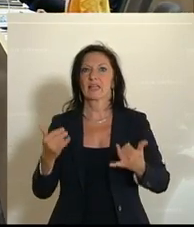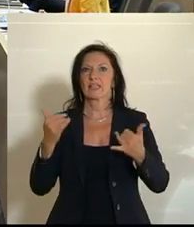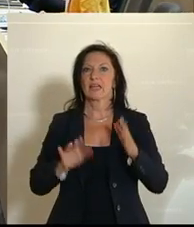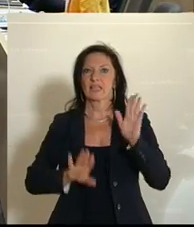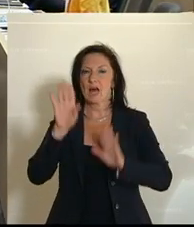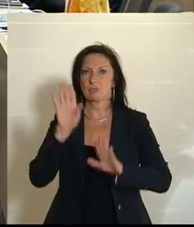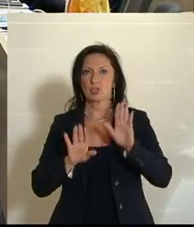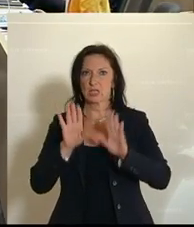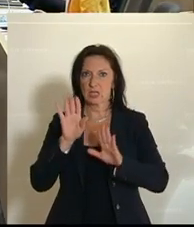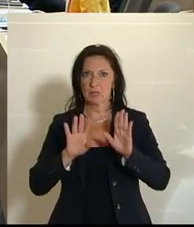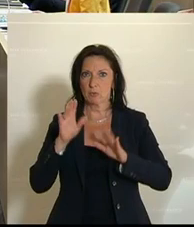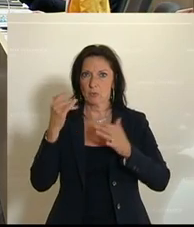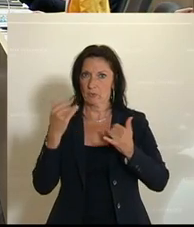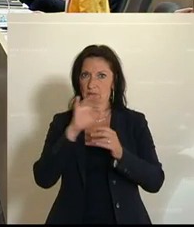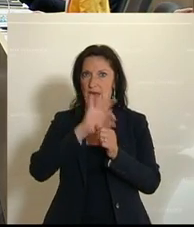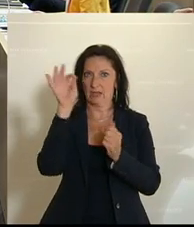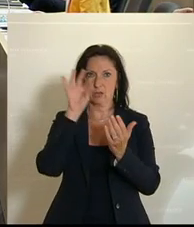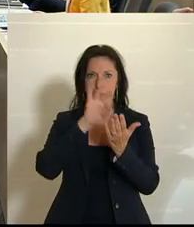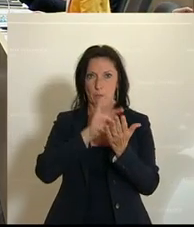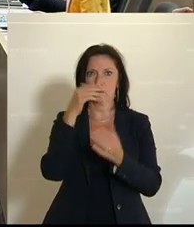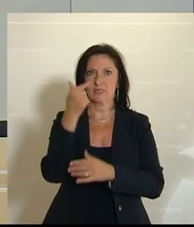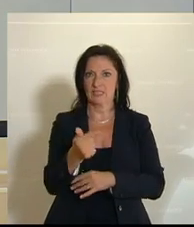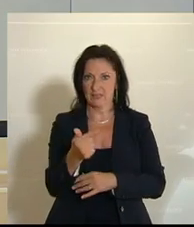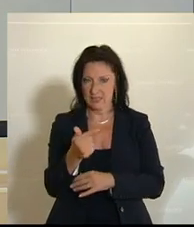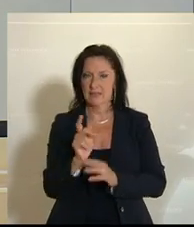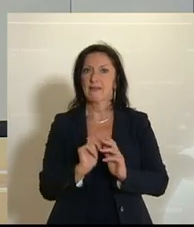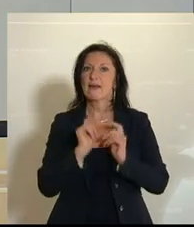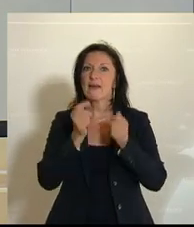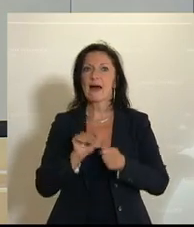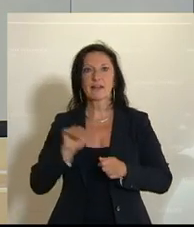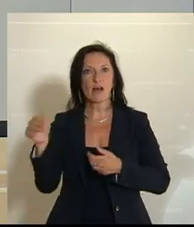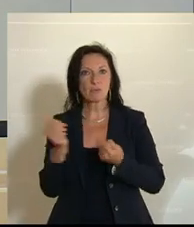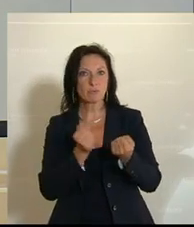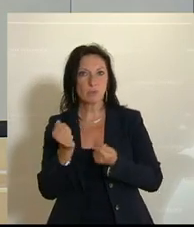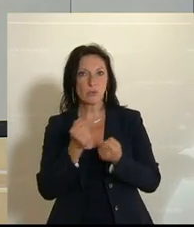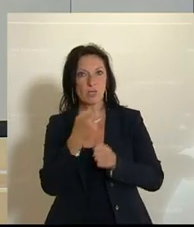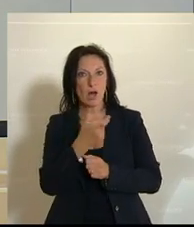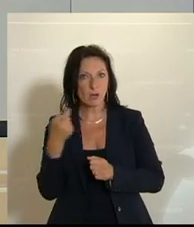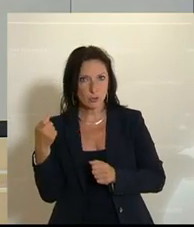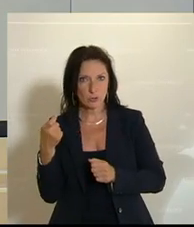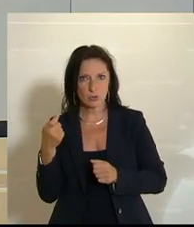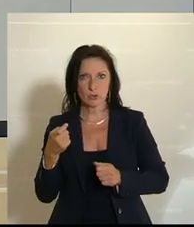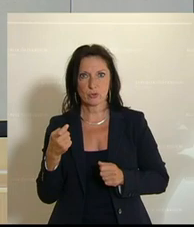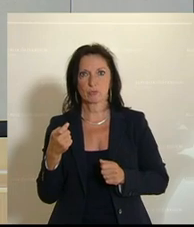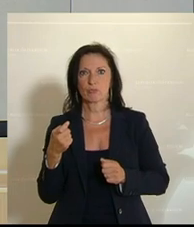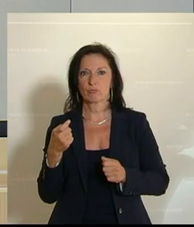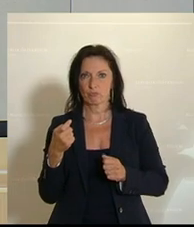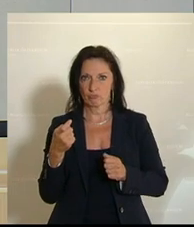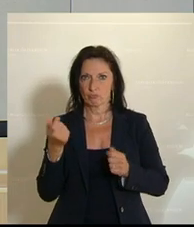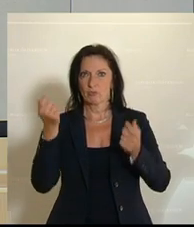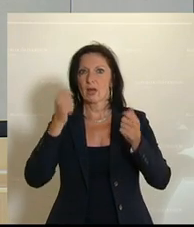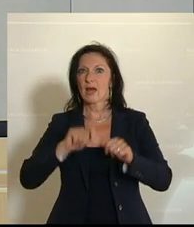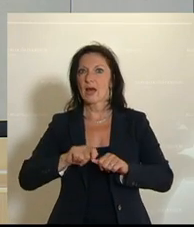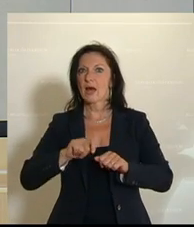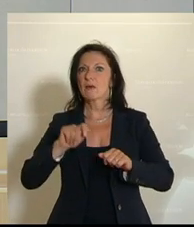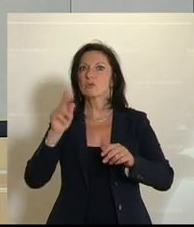Abstimmung über den Tagesordnungspunkt 20, Antrag des Außenpolitischen Ausschusses, dem Abschluss des